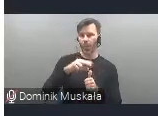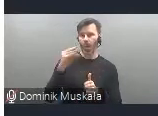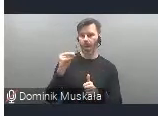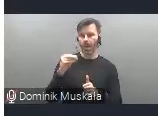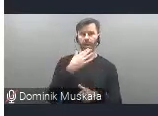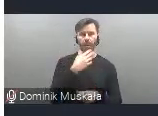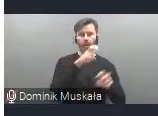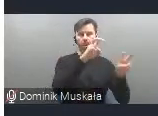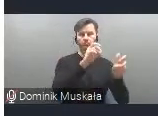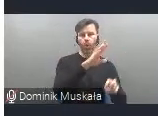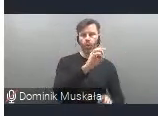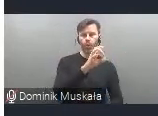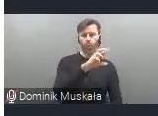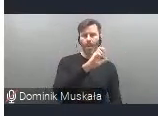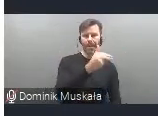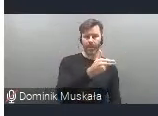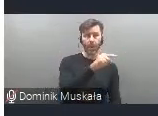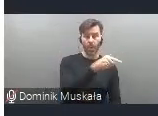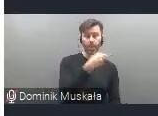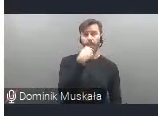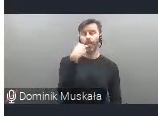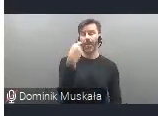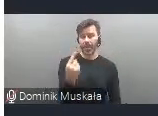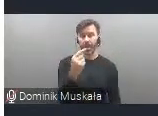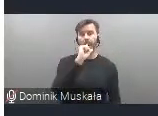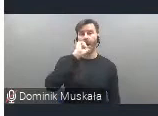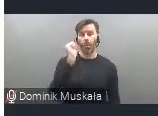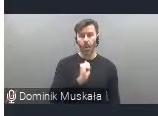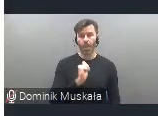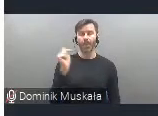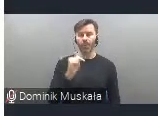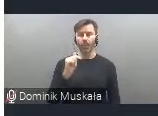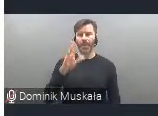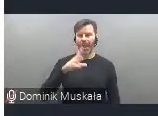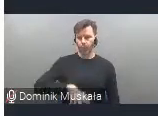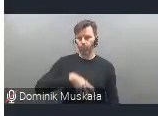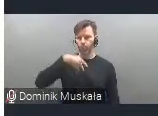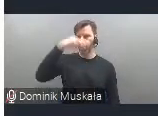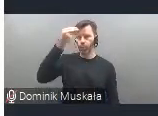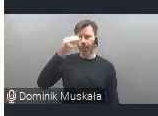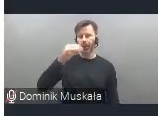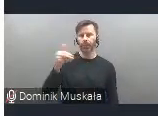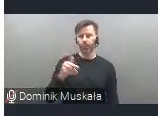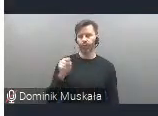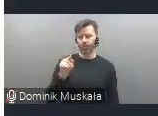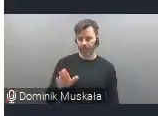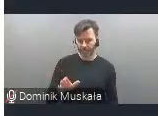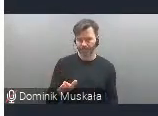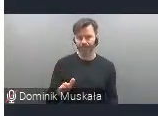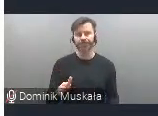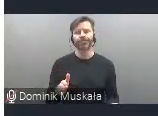Roberta Schumana, który powiedział, że Europa musi mieć duszę, więc te idee właśnie